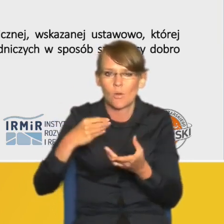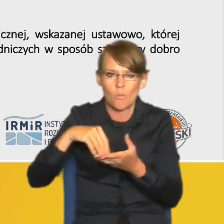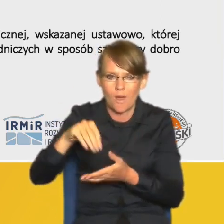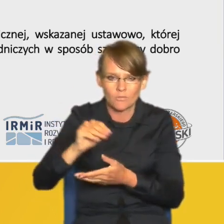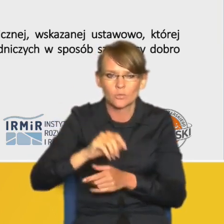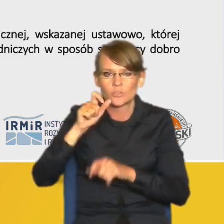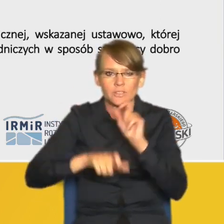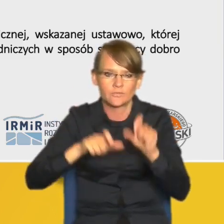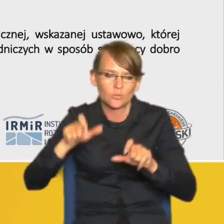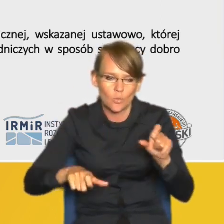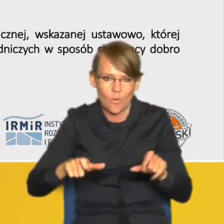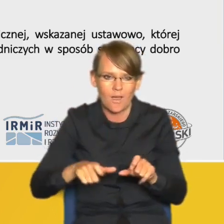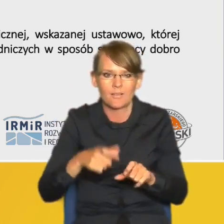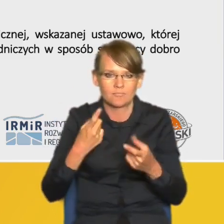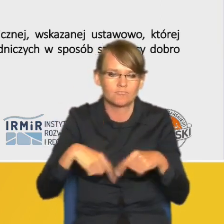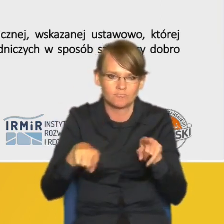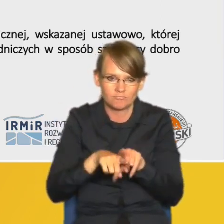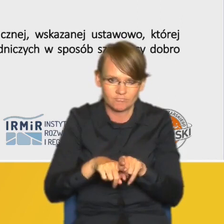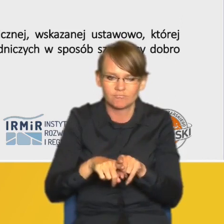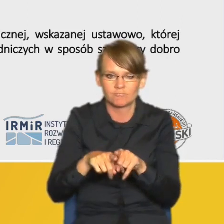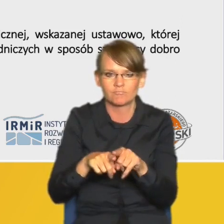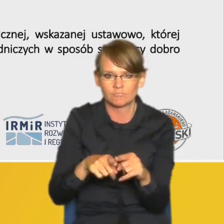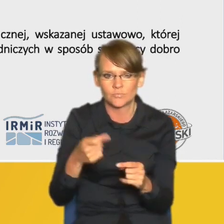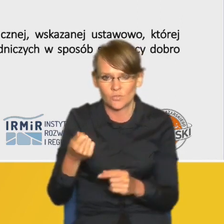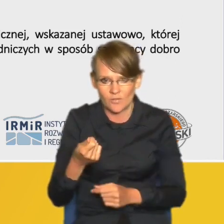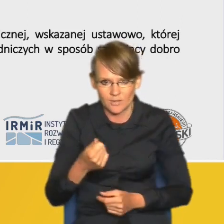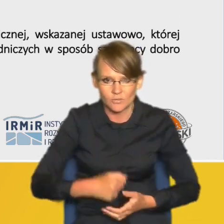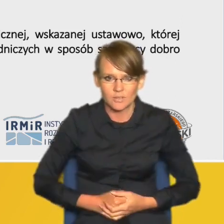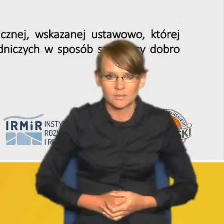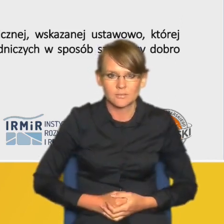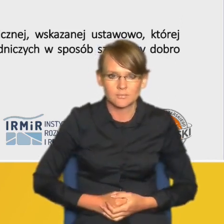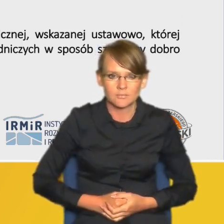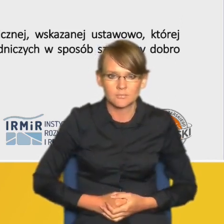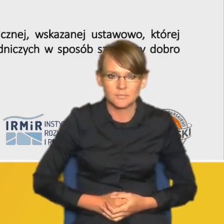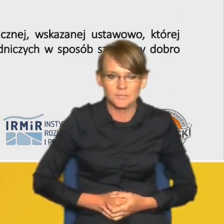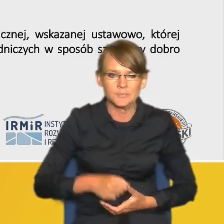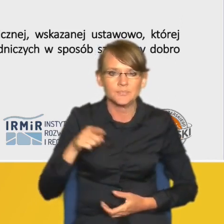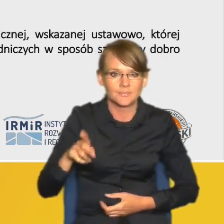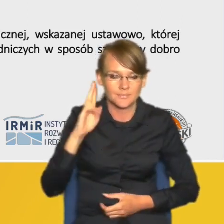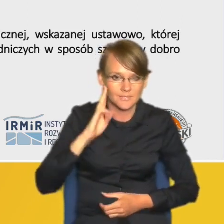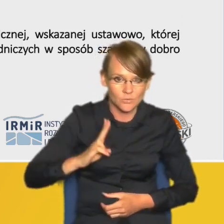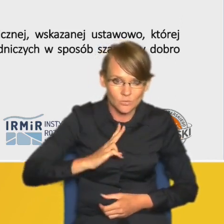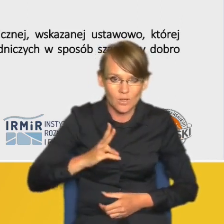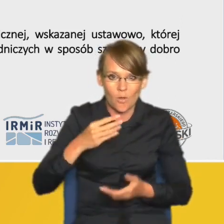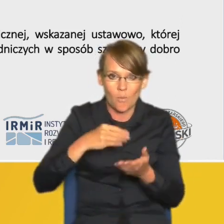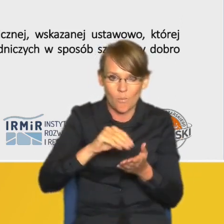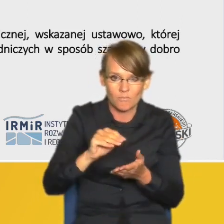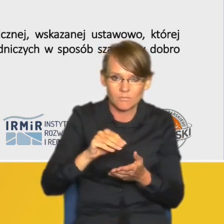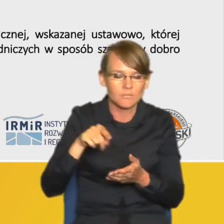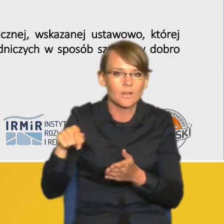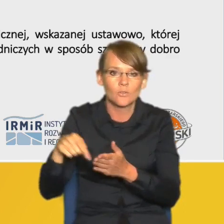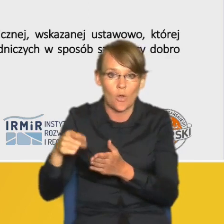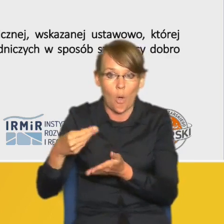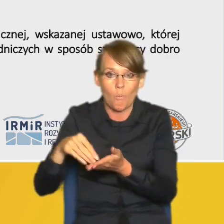zrealizowane świadczenie w związku z tym ta instytucja opłaty radiacenckiej